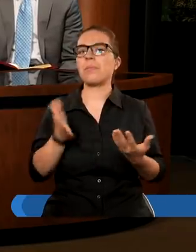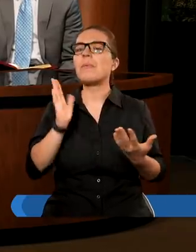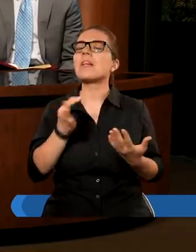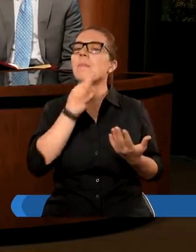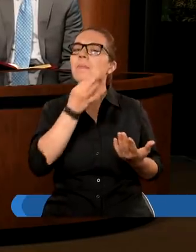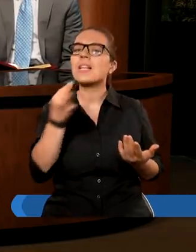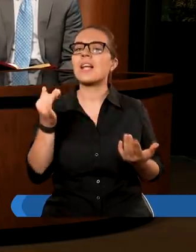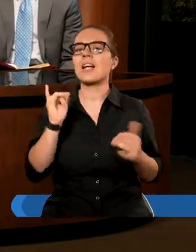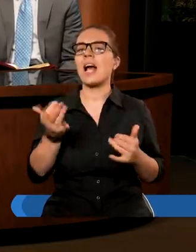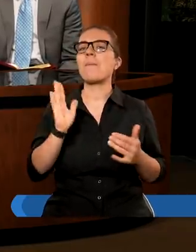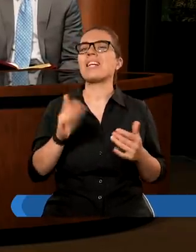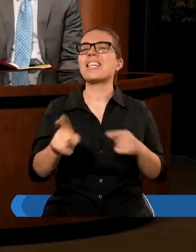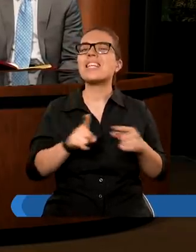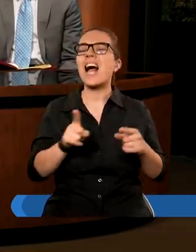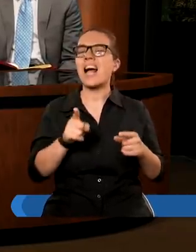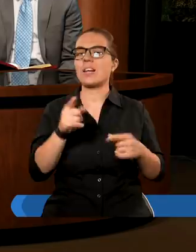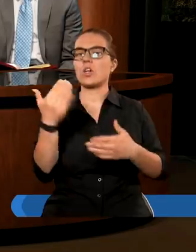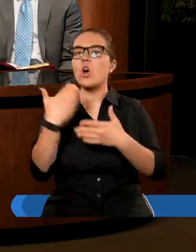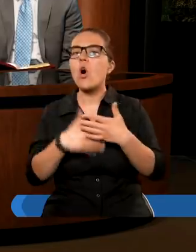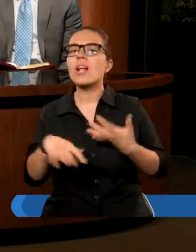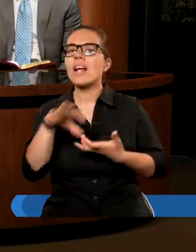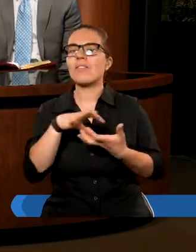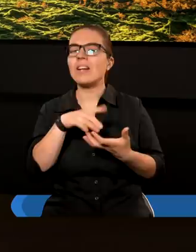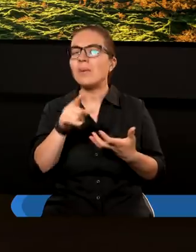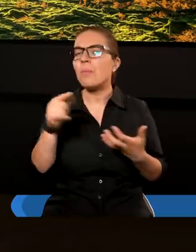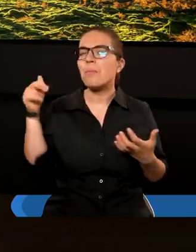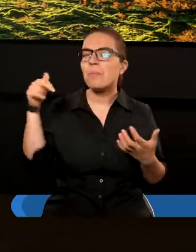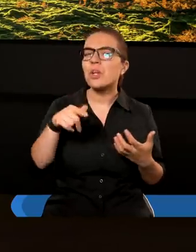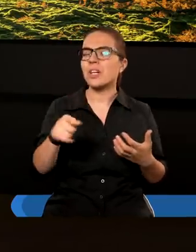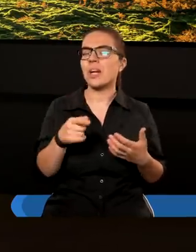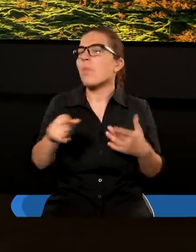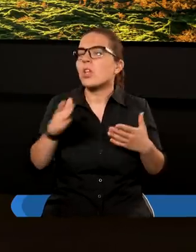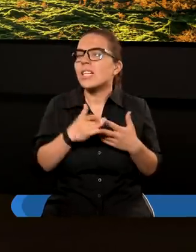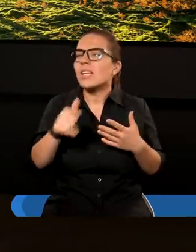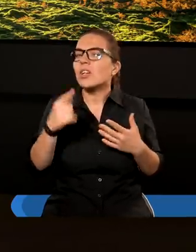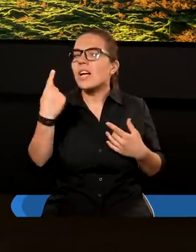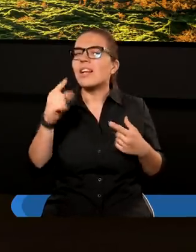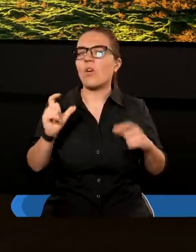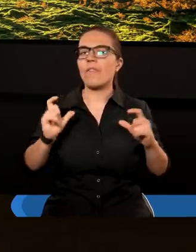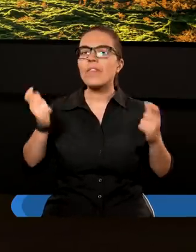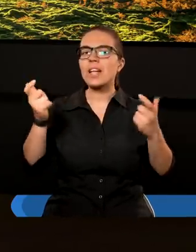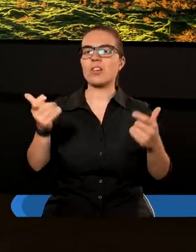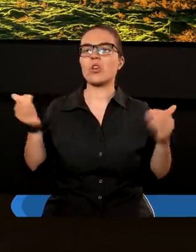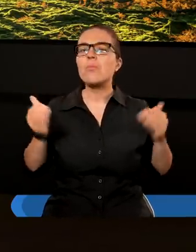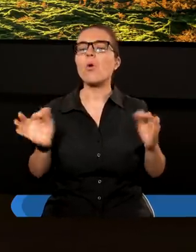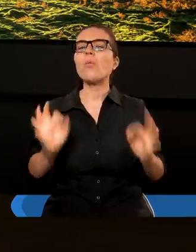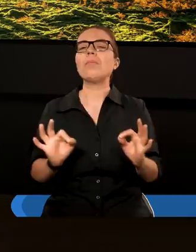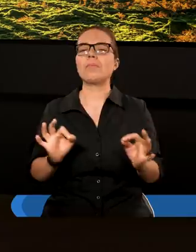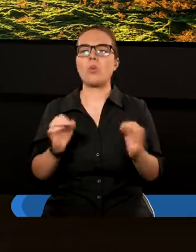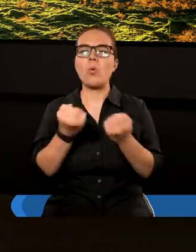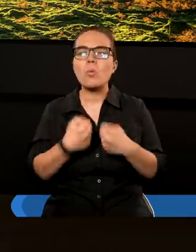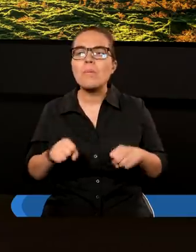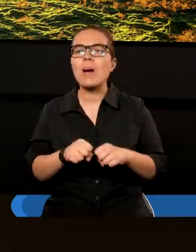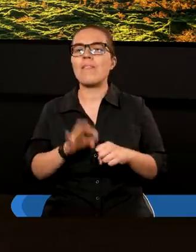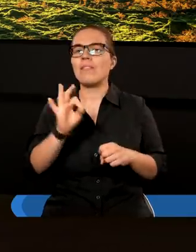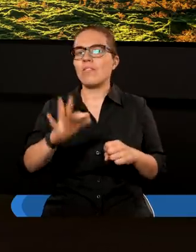będzie znak końca świata? Twojego przyjścia? Bo to tylko to wydarzenie mogło usprawiedliwić